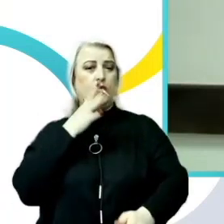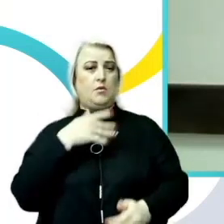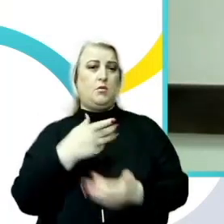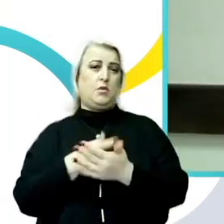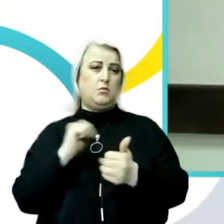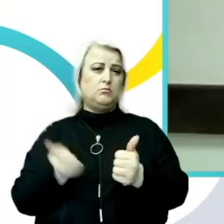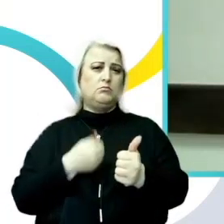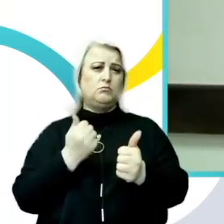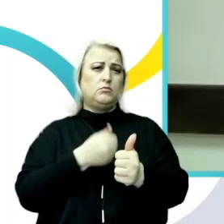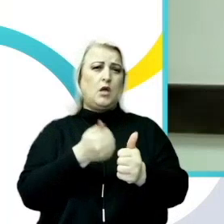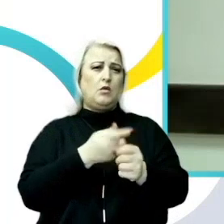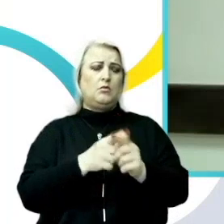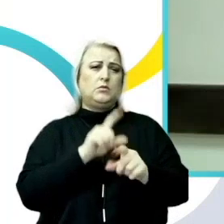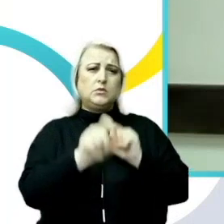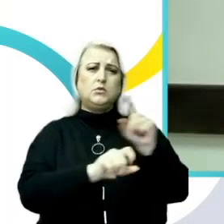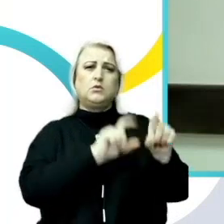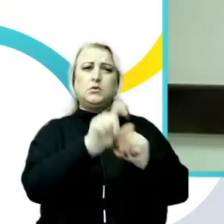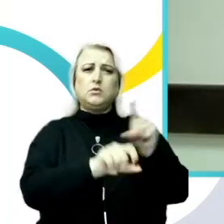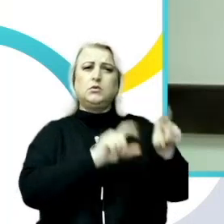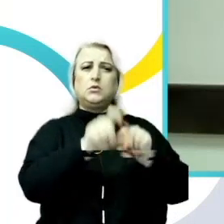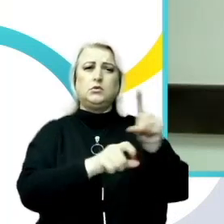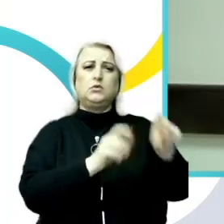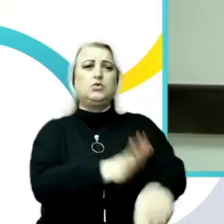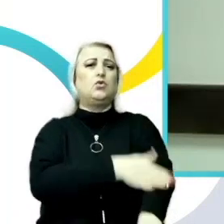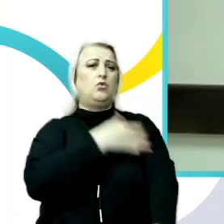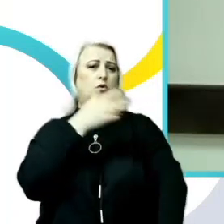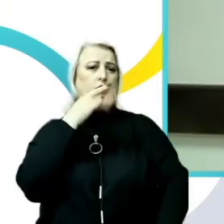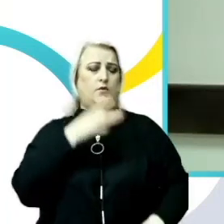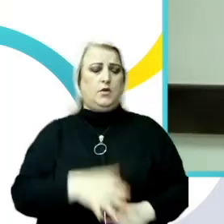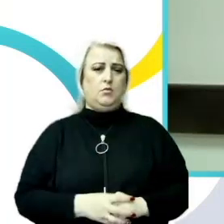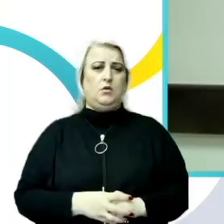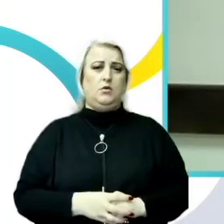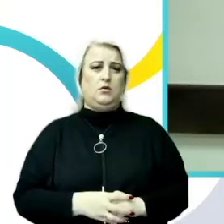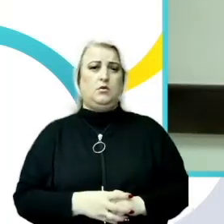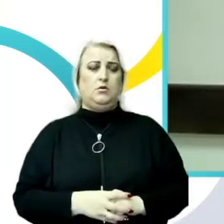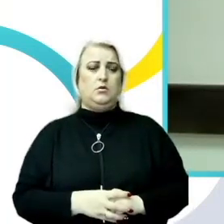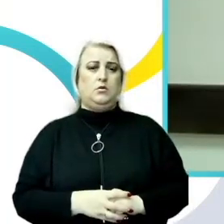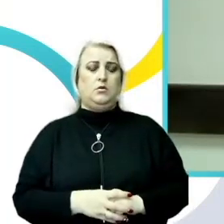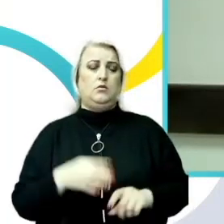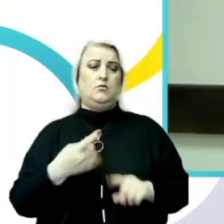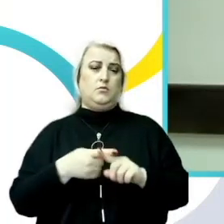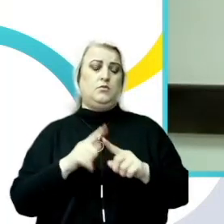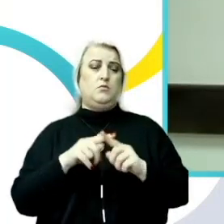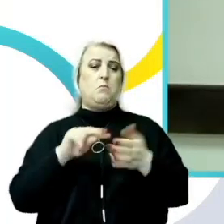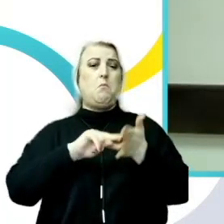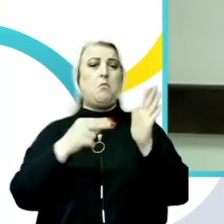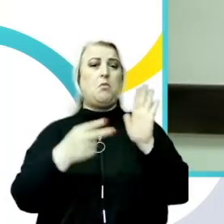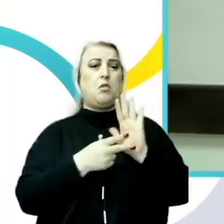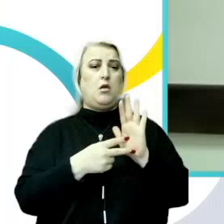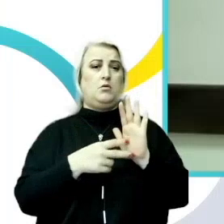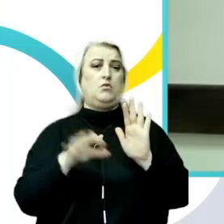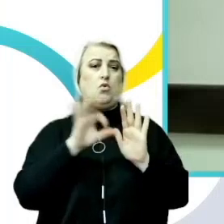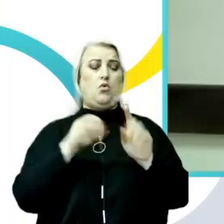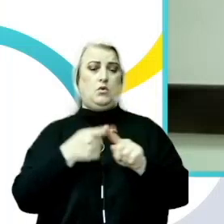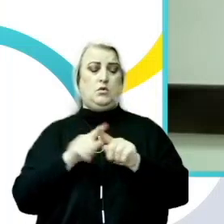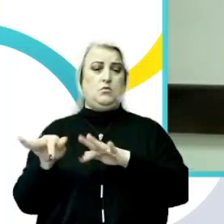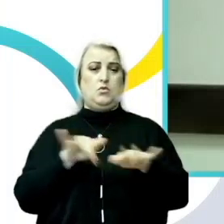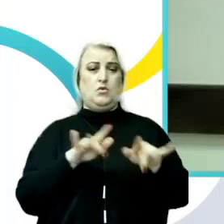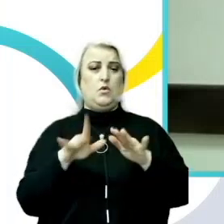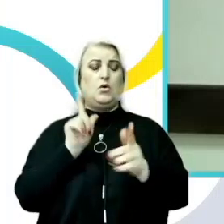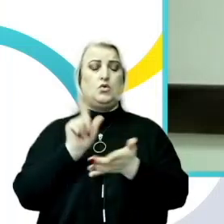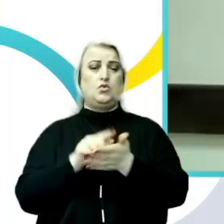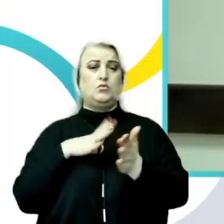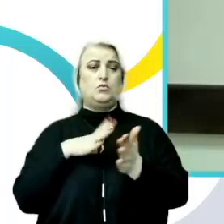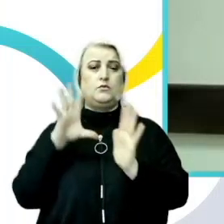care se confruntă cu hărțuirea sexuală. Respectiv, politicile care abordează acest fenomen trebuie să includă o